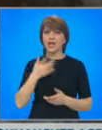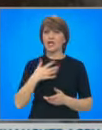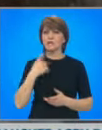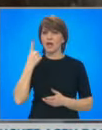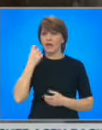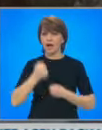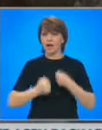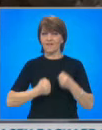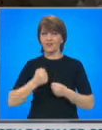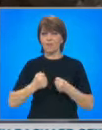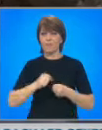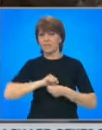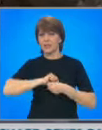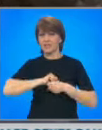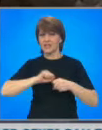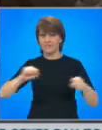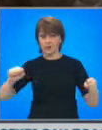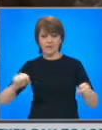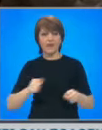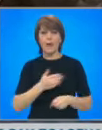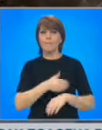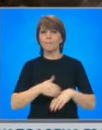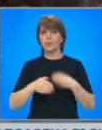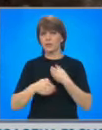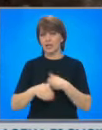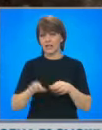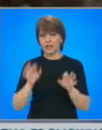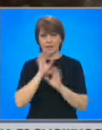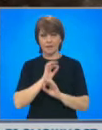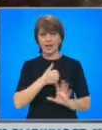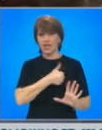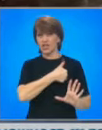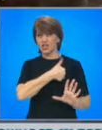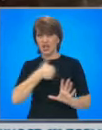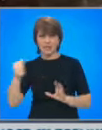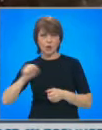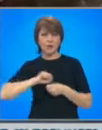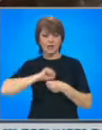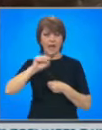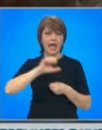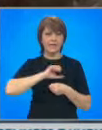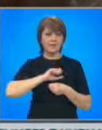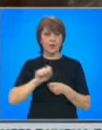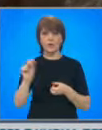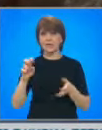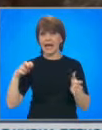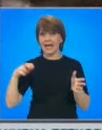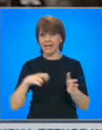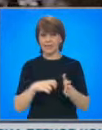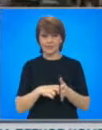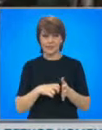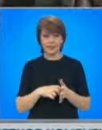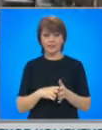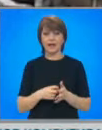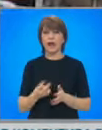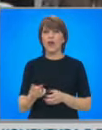градата на местното правителство. Според рия новости пострадали няма. Близо 600 експлозии са регистрирани тази сутрин. Най-интезините обстрели